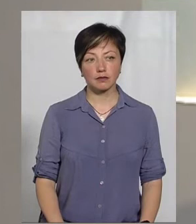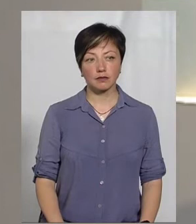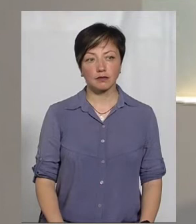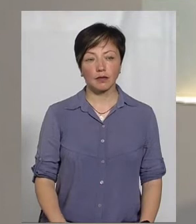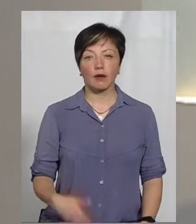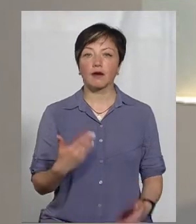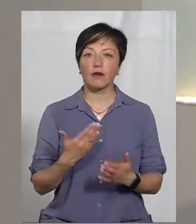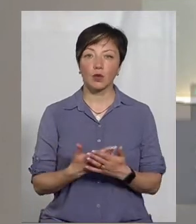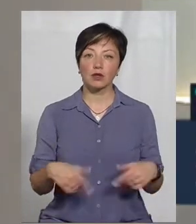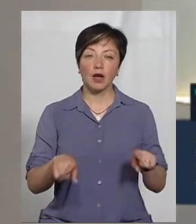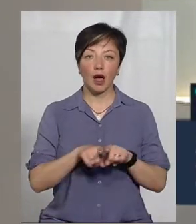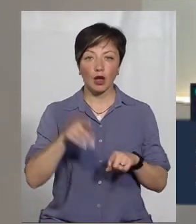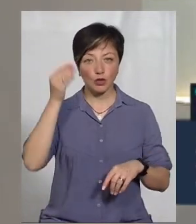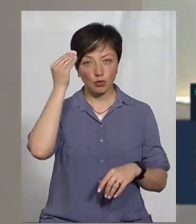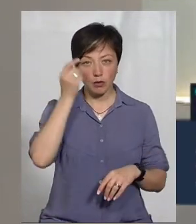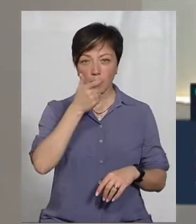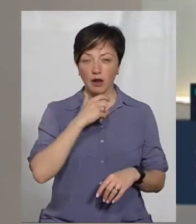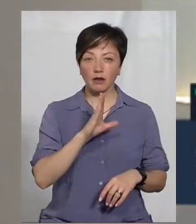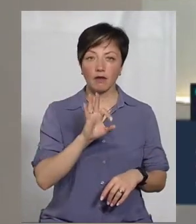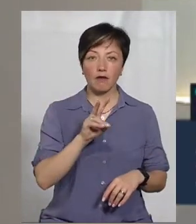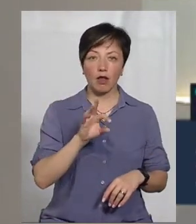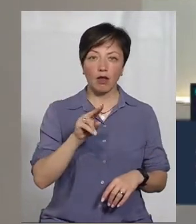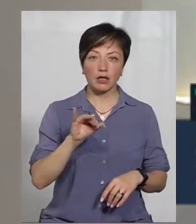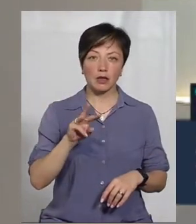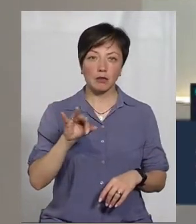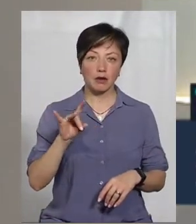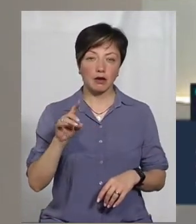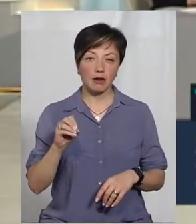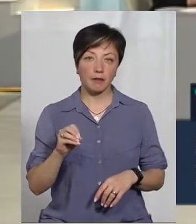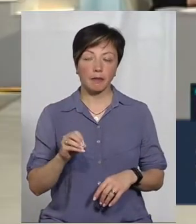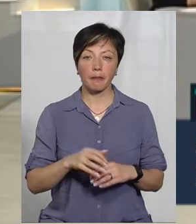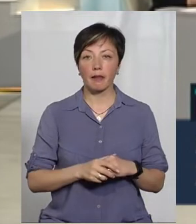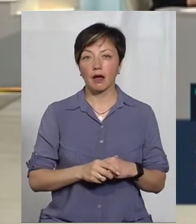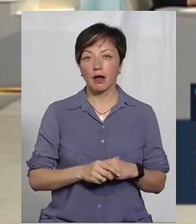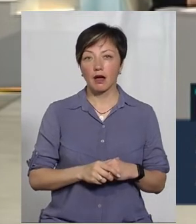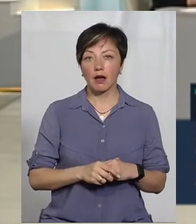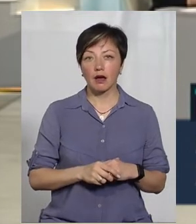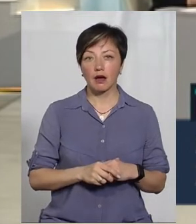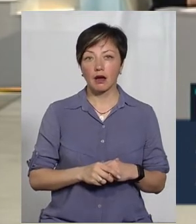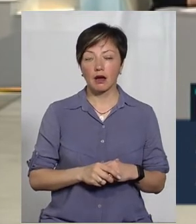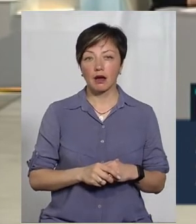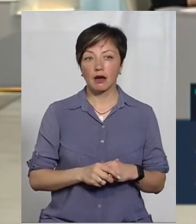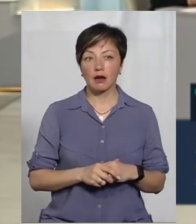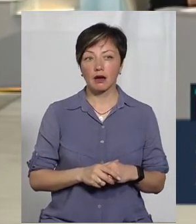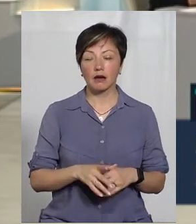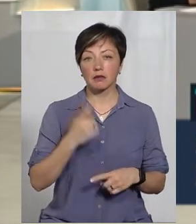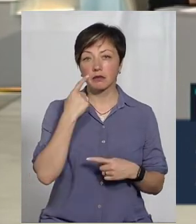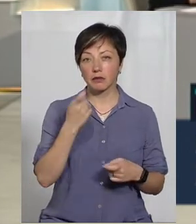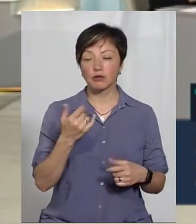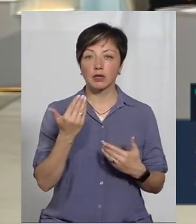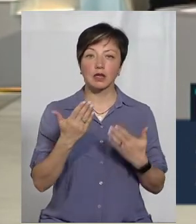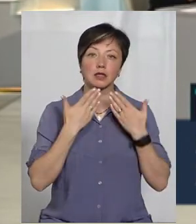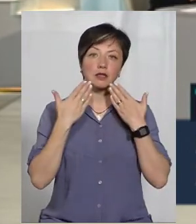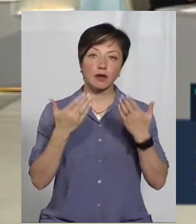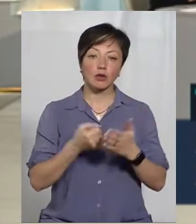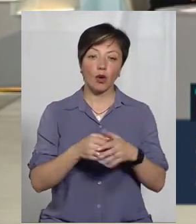Ось така думка пана Володимира. Пані Валентино, від пана Володимира пролунав закид, що на їхнє